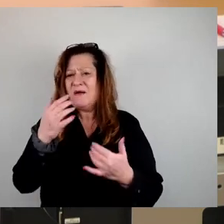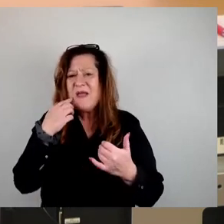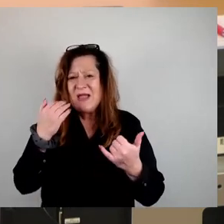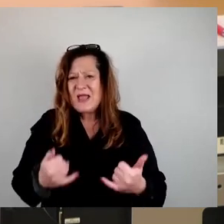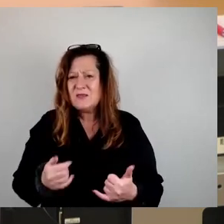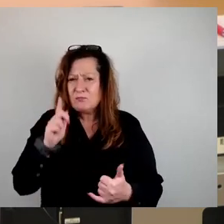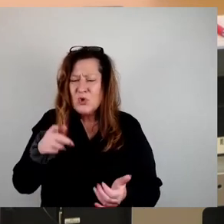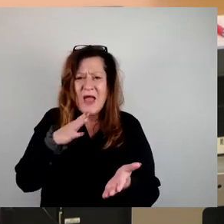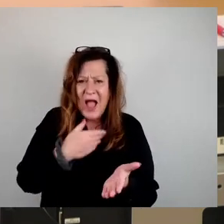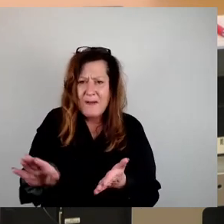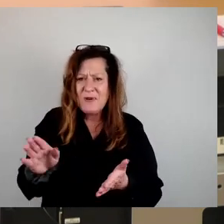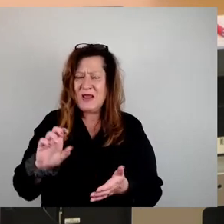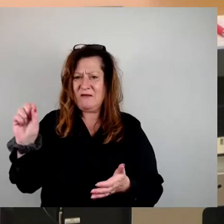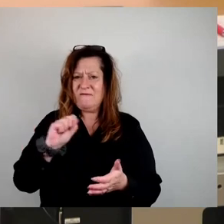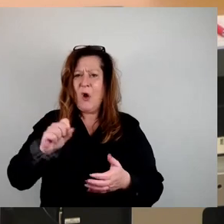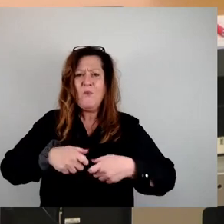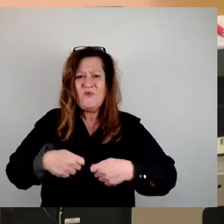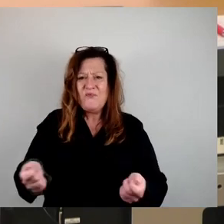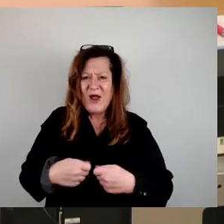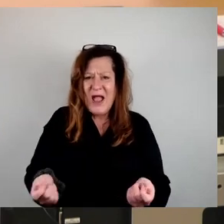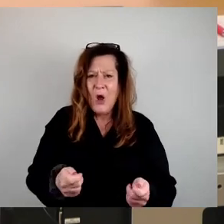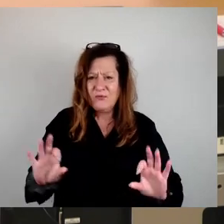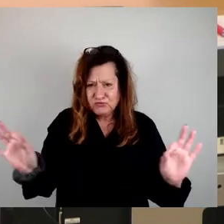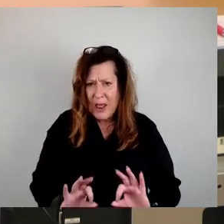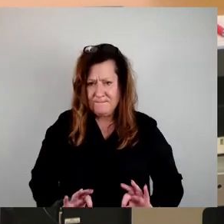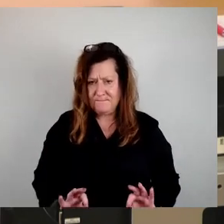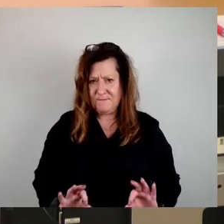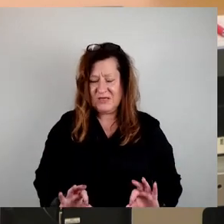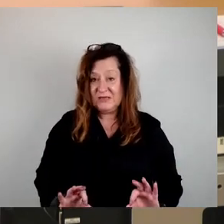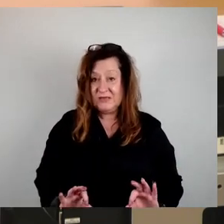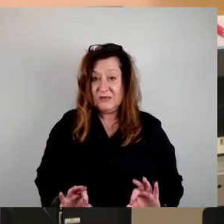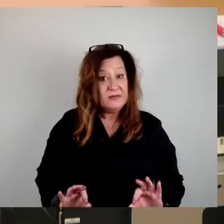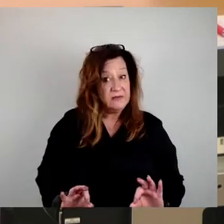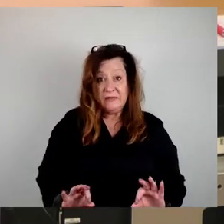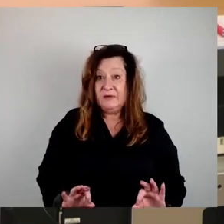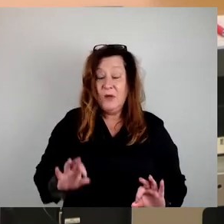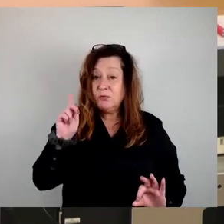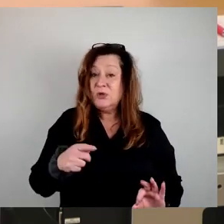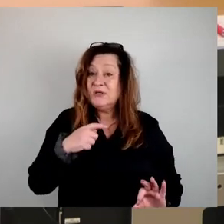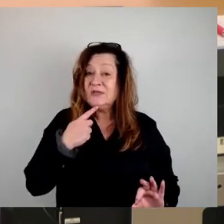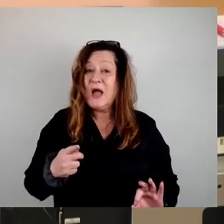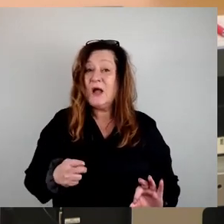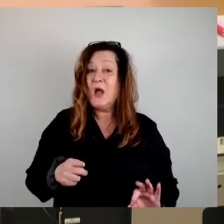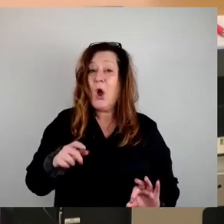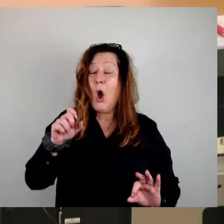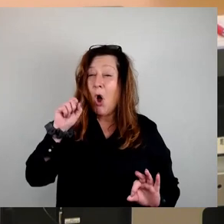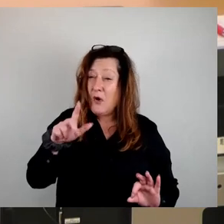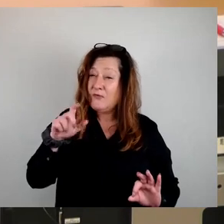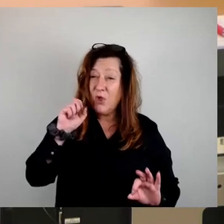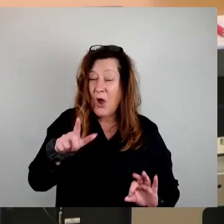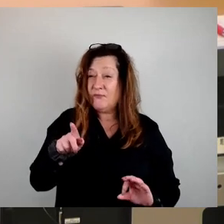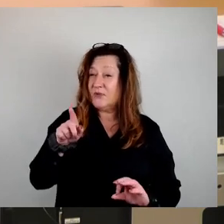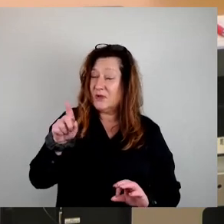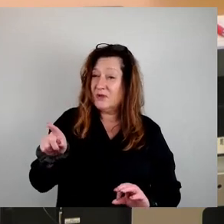weil Verkaufen ist ja etwas ganz Schlimmes. Meine Damen und Herren, ganz häufig aus dieser Ecke des Stadtrates wird mit dem Schlagwort